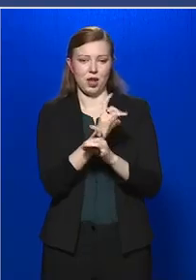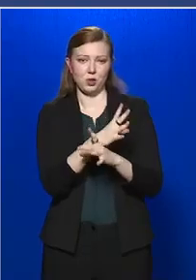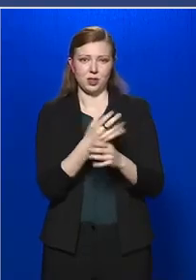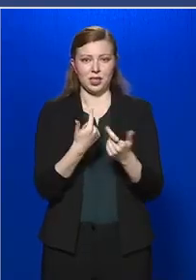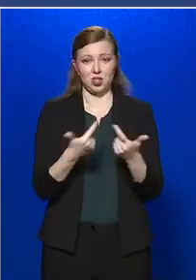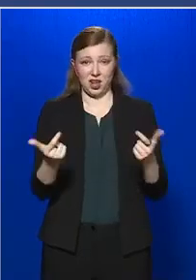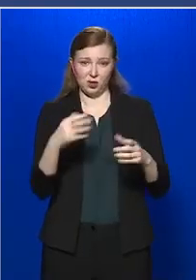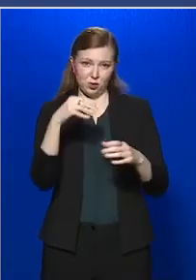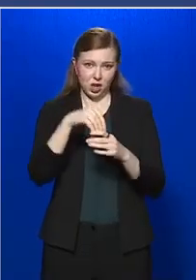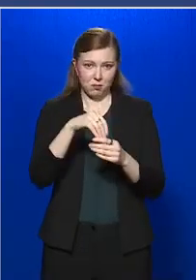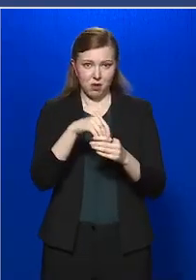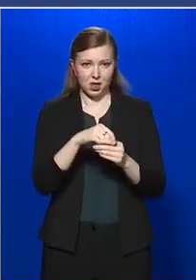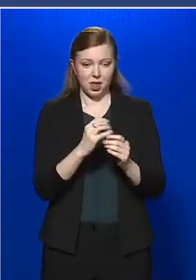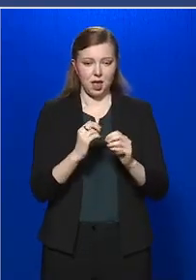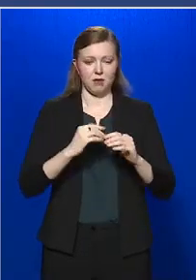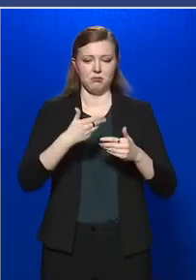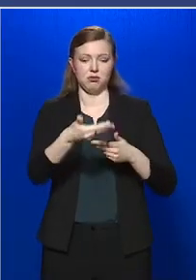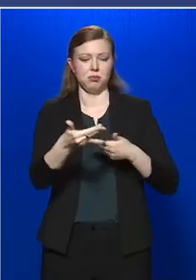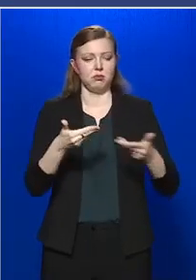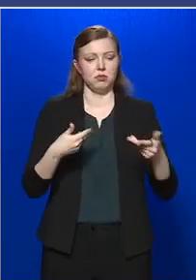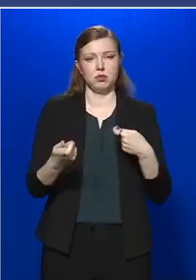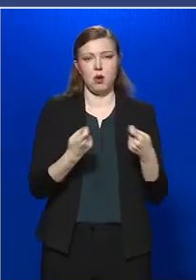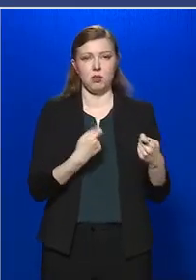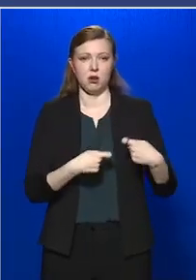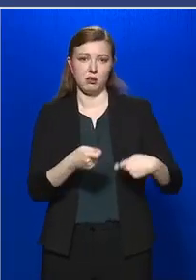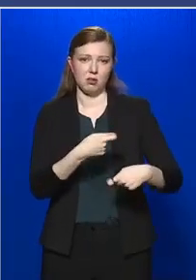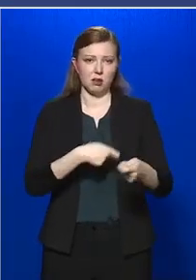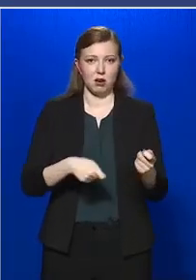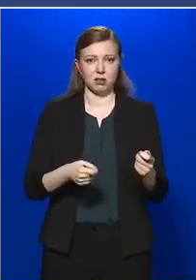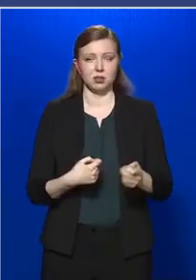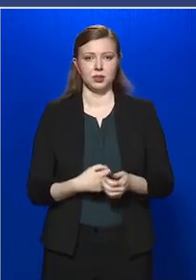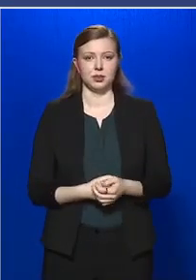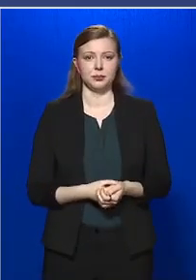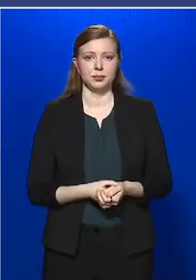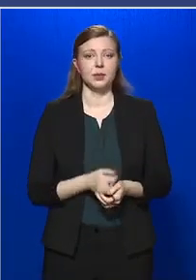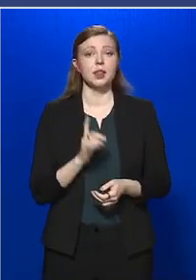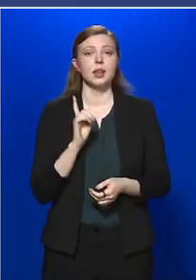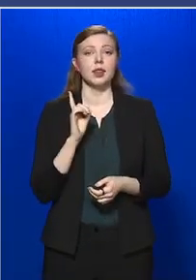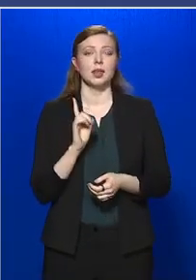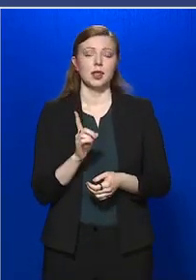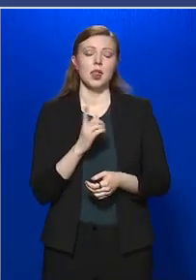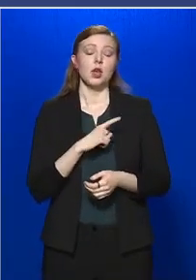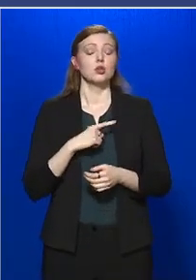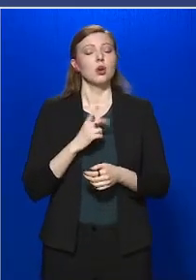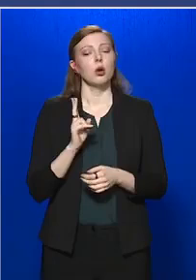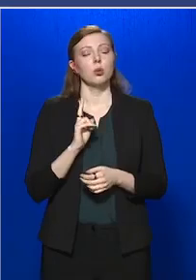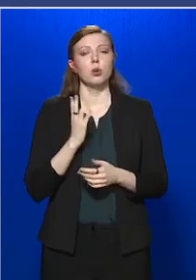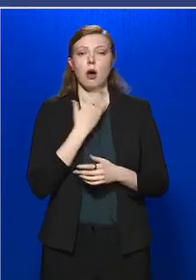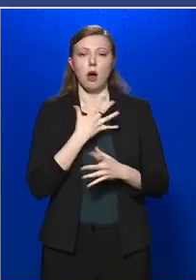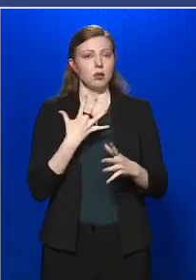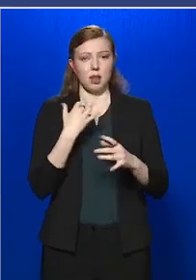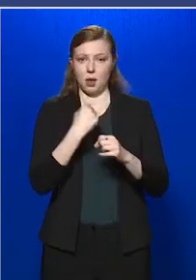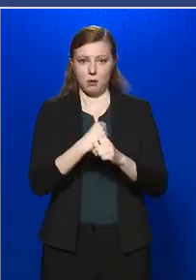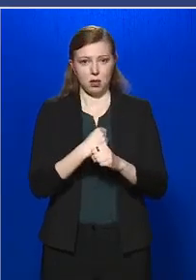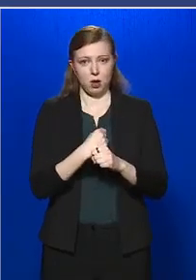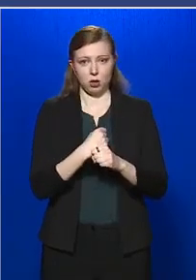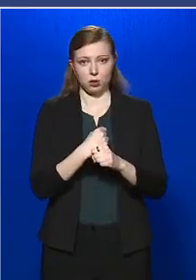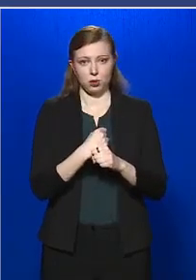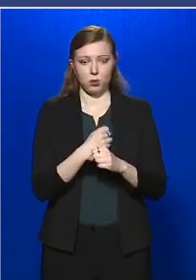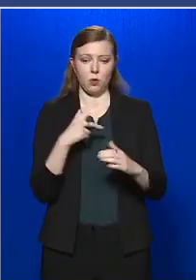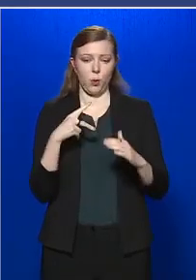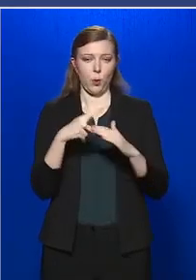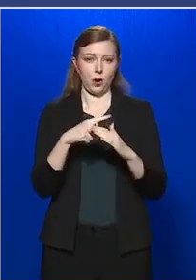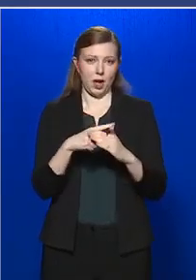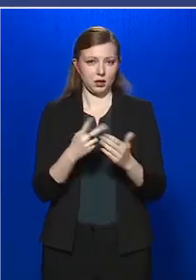lehetőségét hordozza magában, de csak akkor, hogyha nem tartjuk be azokat a